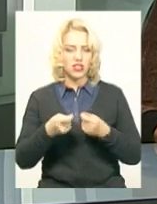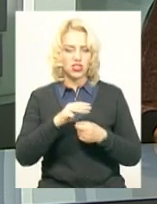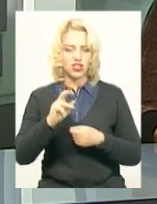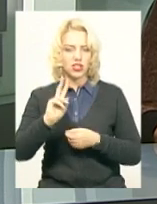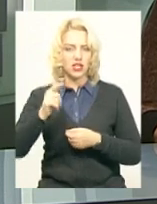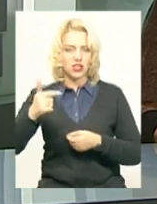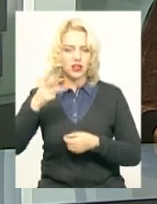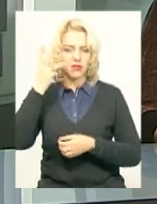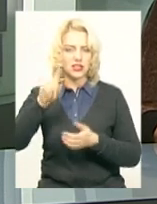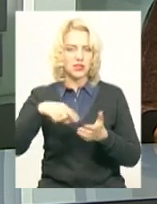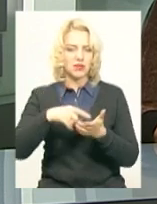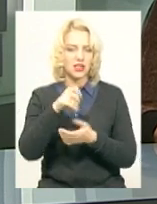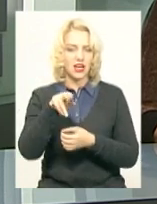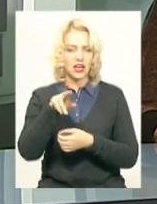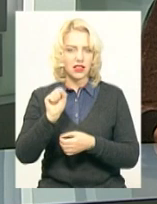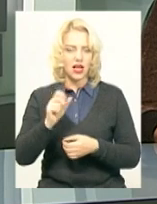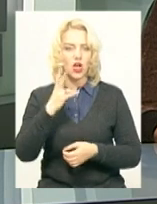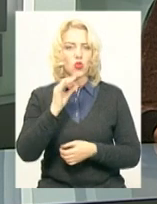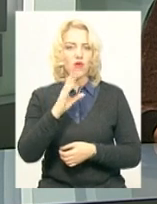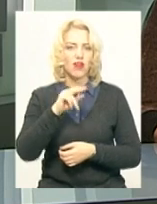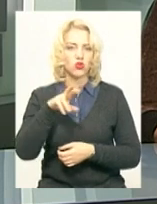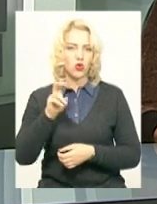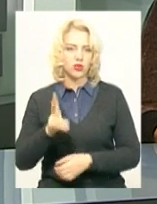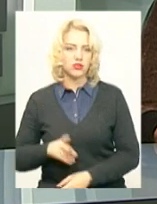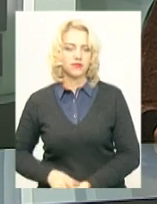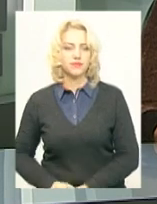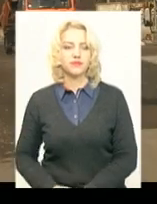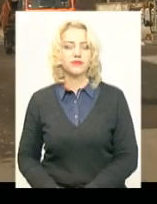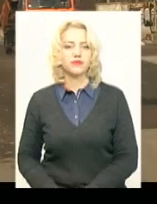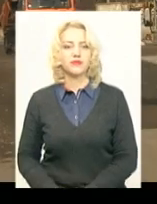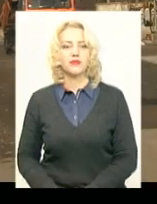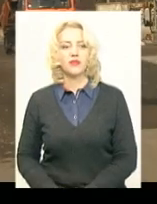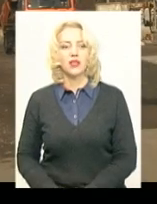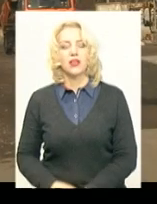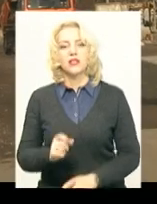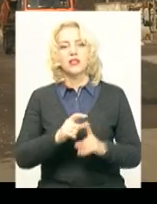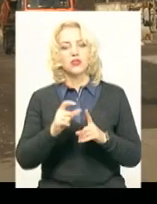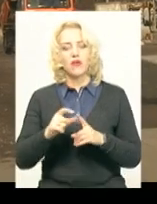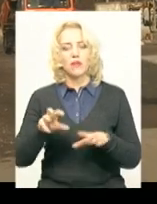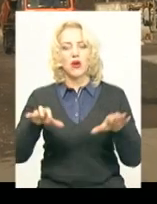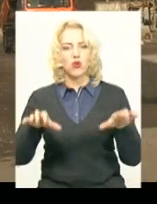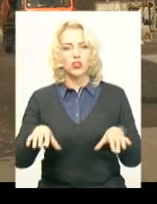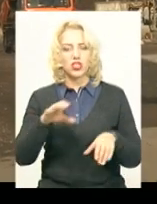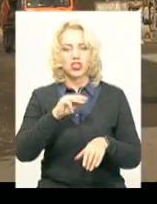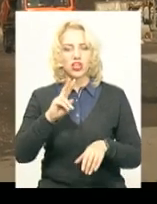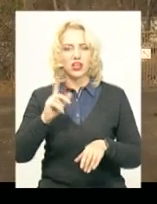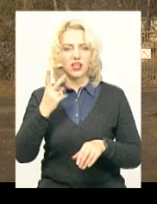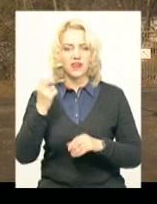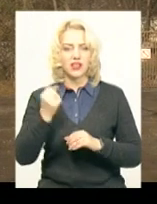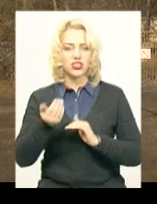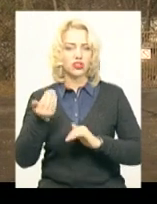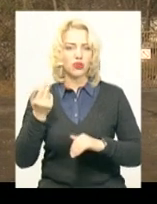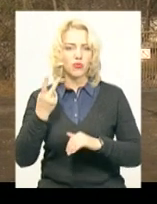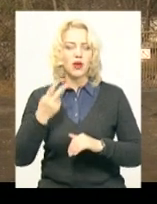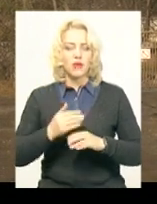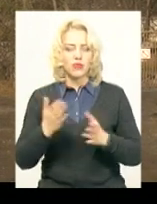Хмельницької міської ради Василь Новачок. Подробиці далі в сюжеті. За словами очільника ЖКГ, два тижні тому більша